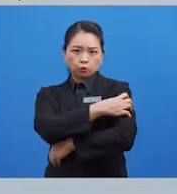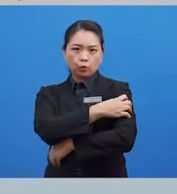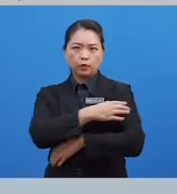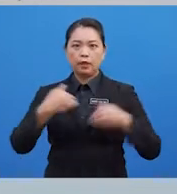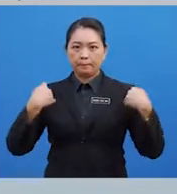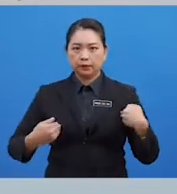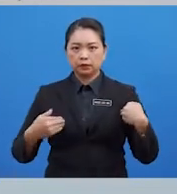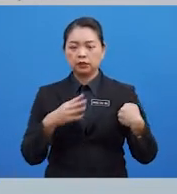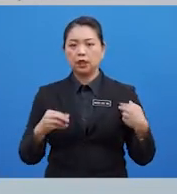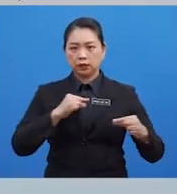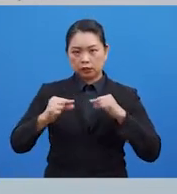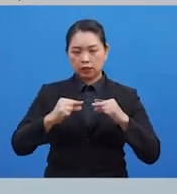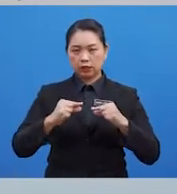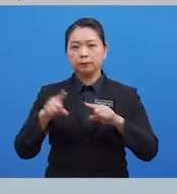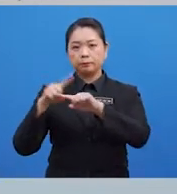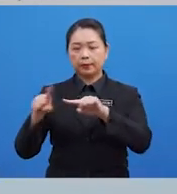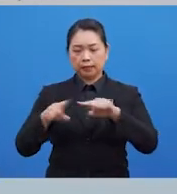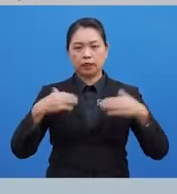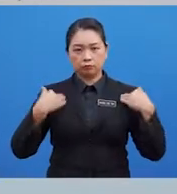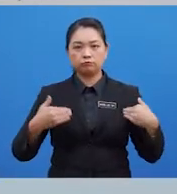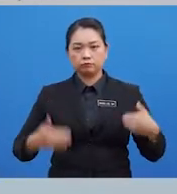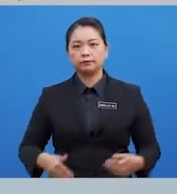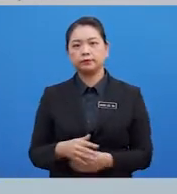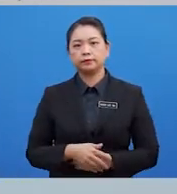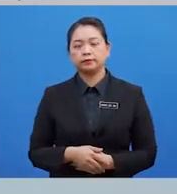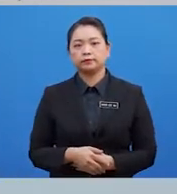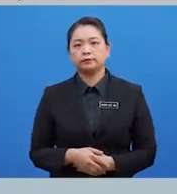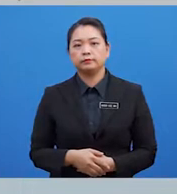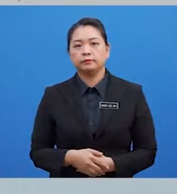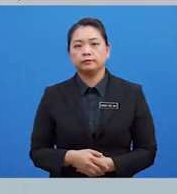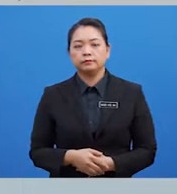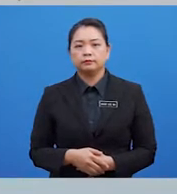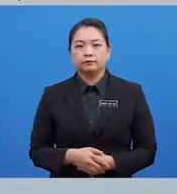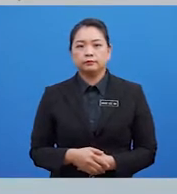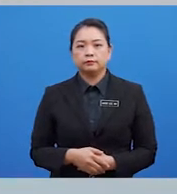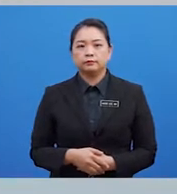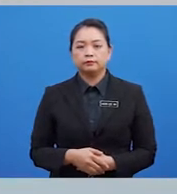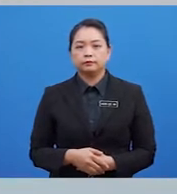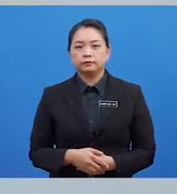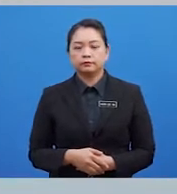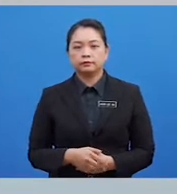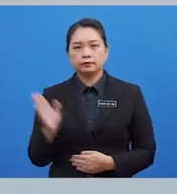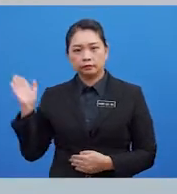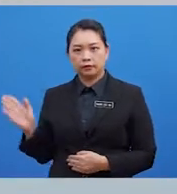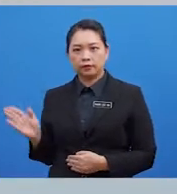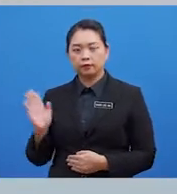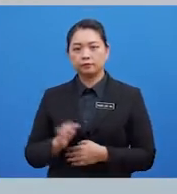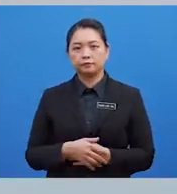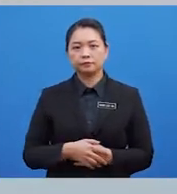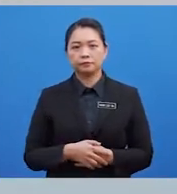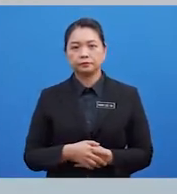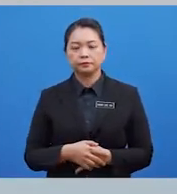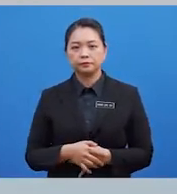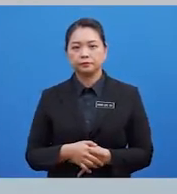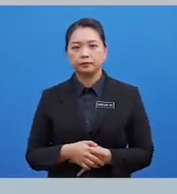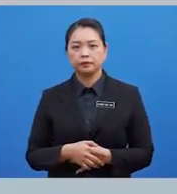Otot Badan Dan Pergerakan Pelbagai Anggota Seterusnya Kita Terpergi Kepada Kemahiran Diskret